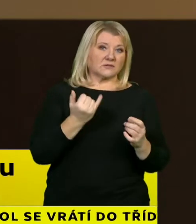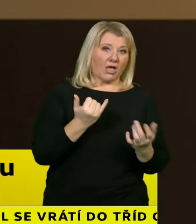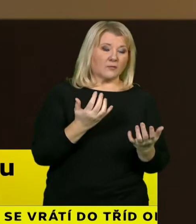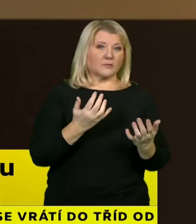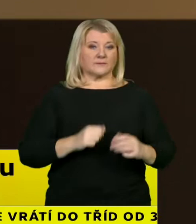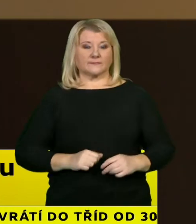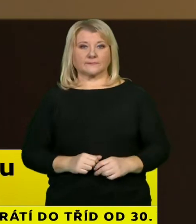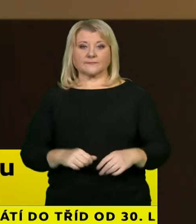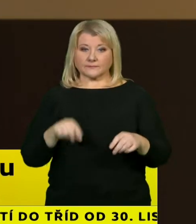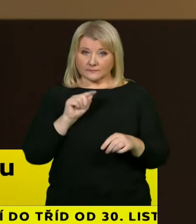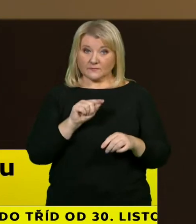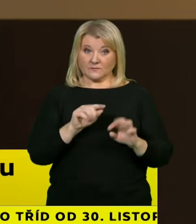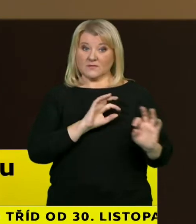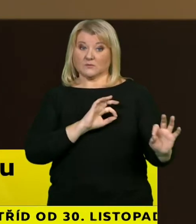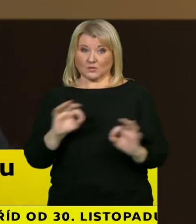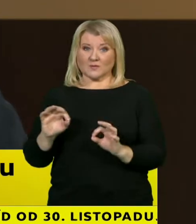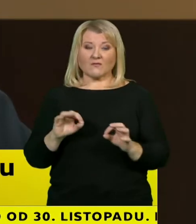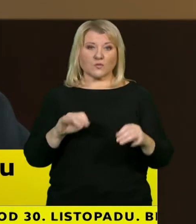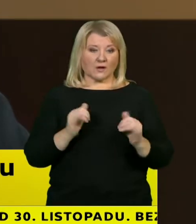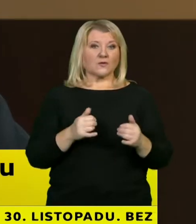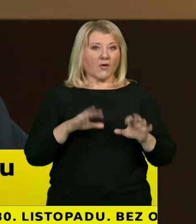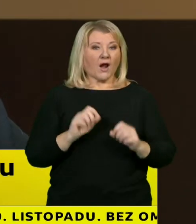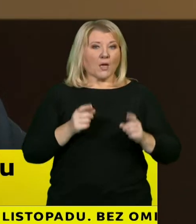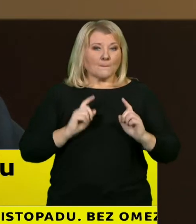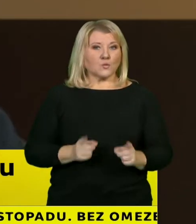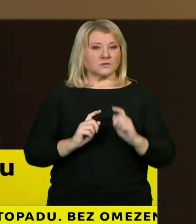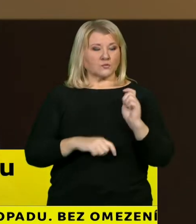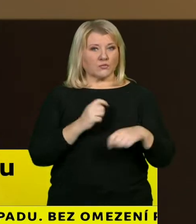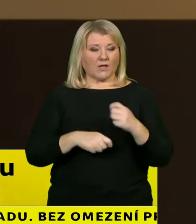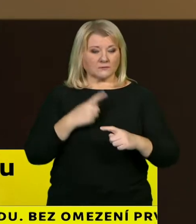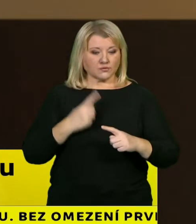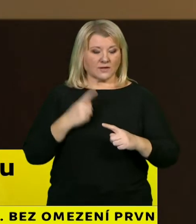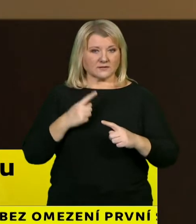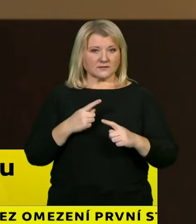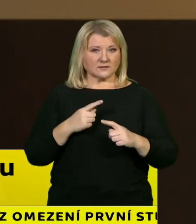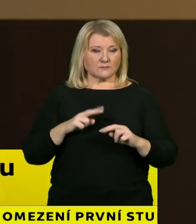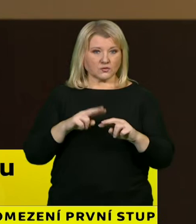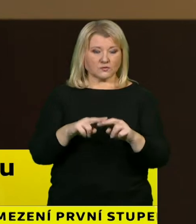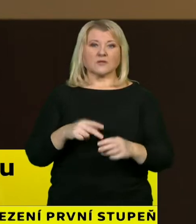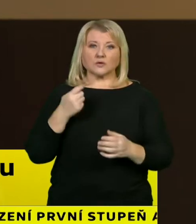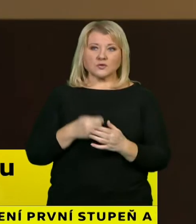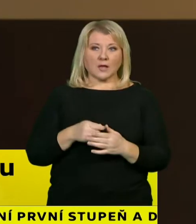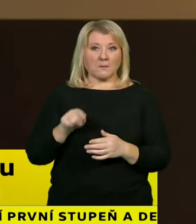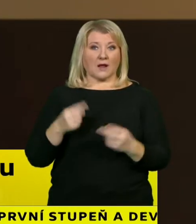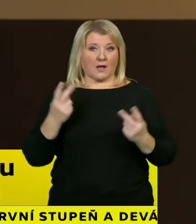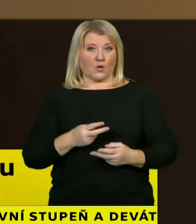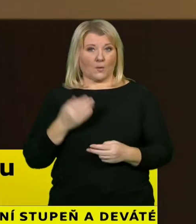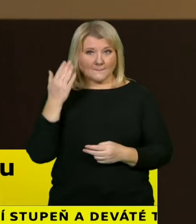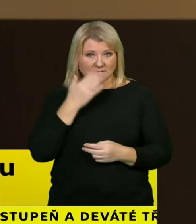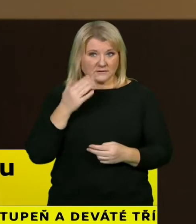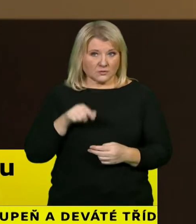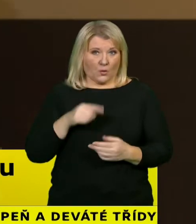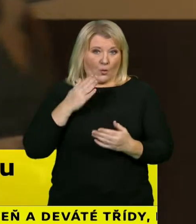potřeba zajistit všechno tak, aby to logisticky dobře fungovalo, tak se určitě nejedná o něco, co by začalo v tomto nebo v